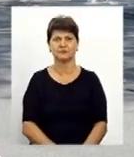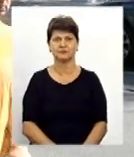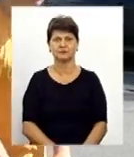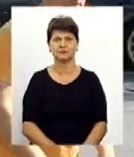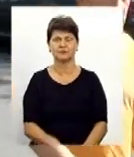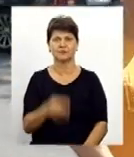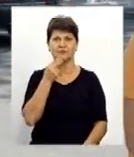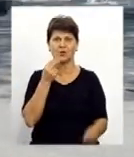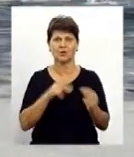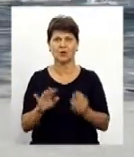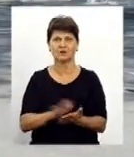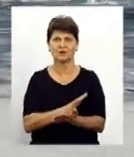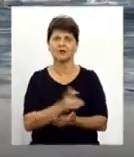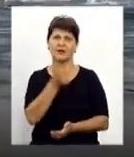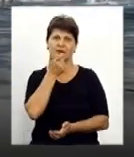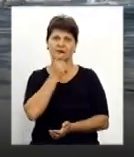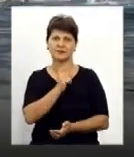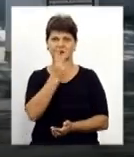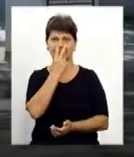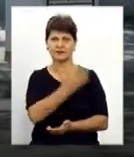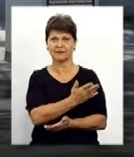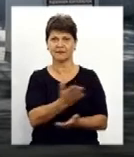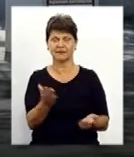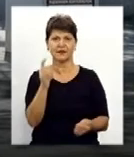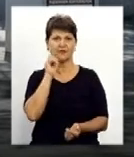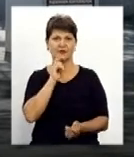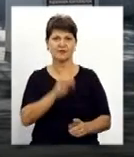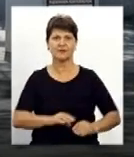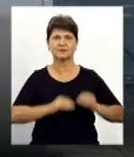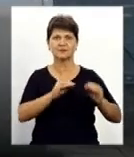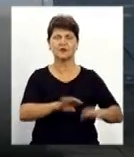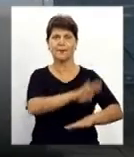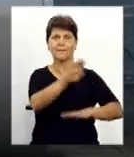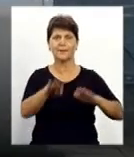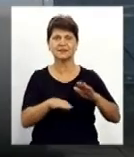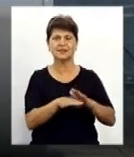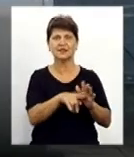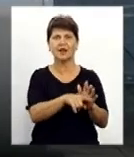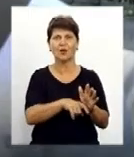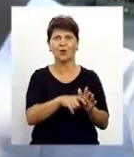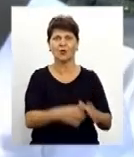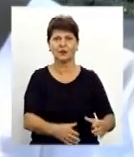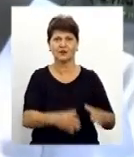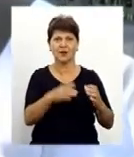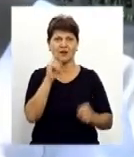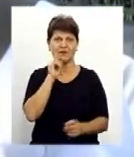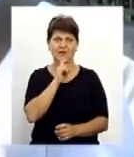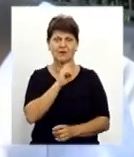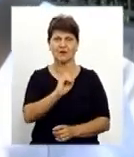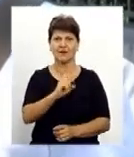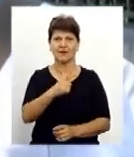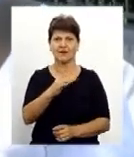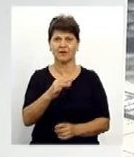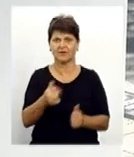Покращення санітарії та естетичного вигляду. У Вінниці встановили перші підземні сміттєві контейнери. Вінничанин Євген мешкає